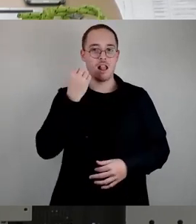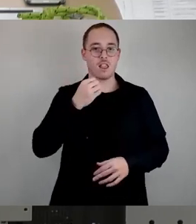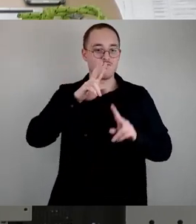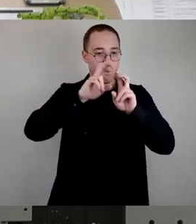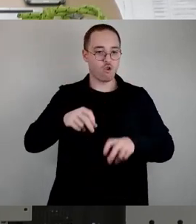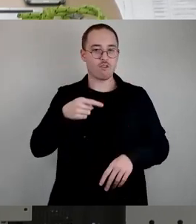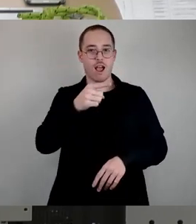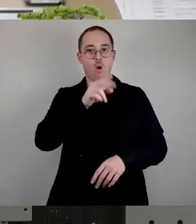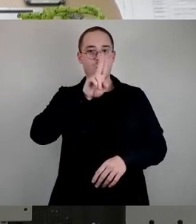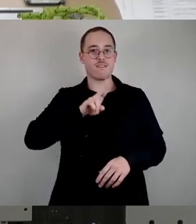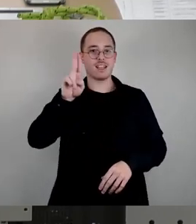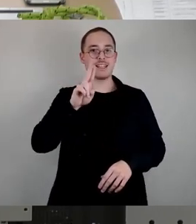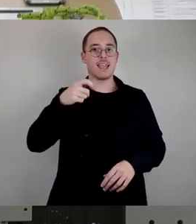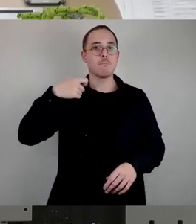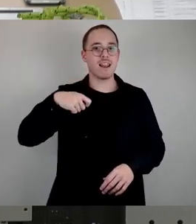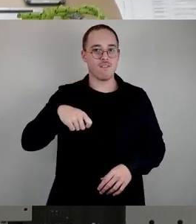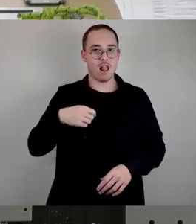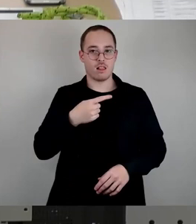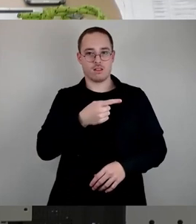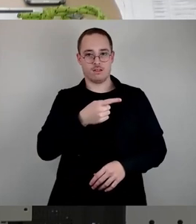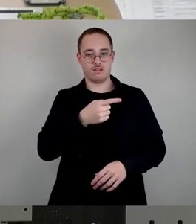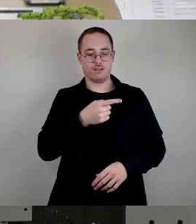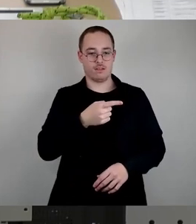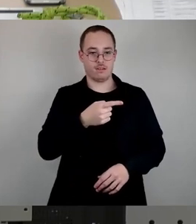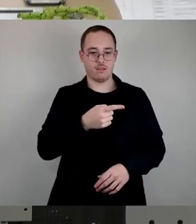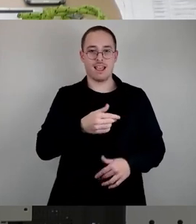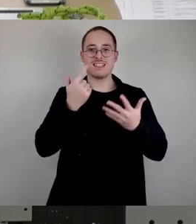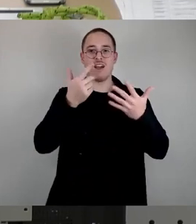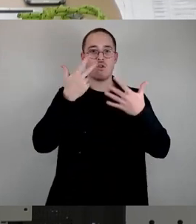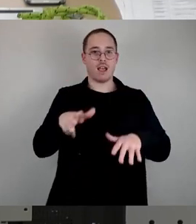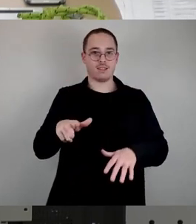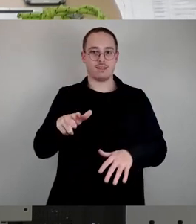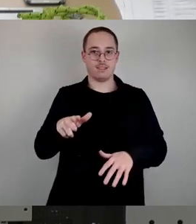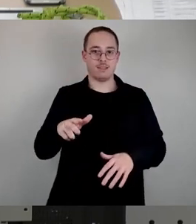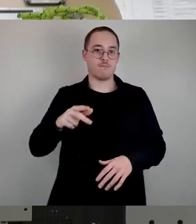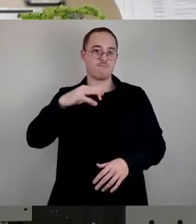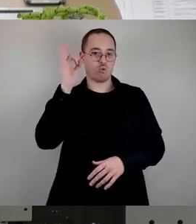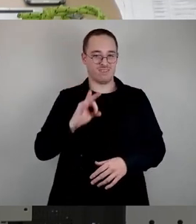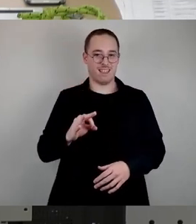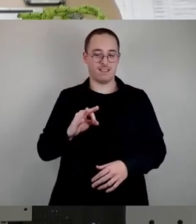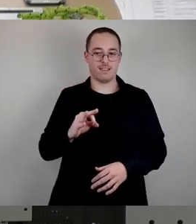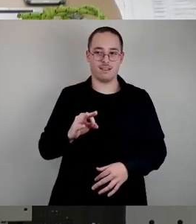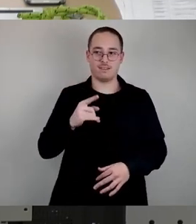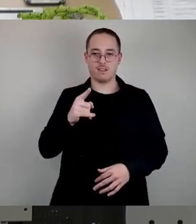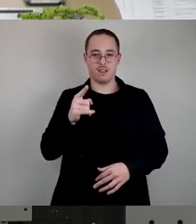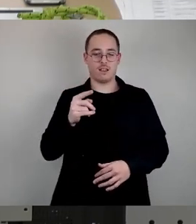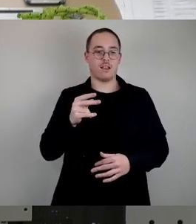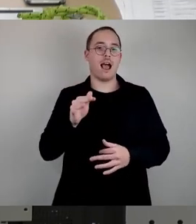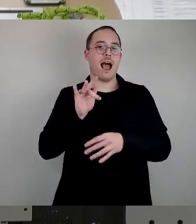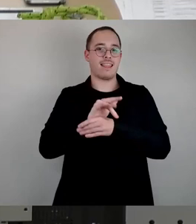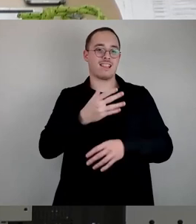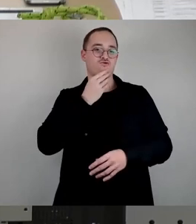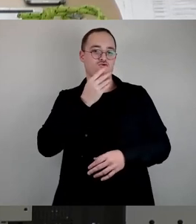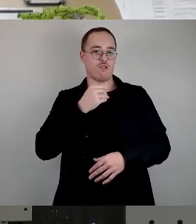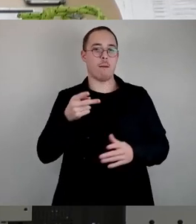antisemitischen Beleidigungen und 82 Prozent der Gewalttaten von Muslimen verübt. Wenn Sie also vorhaben sollten, Jude zu werden und